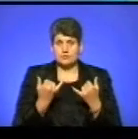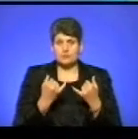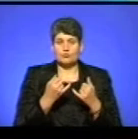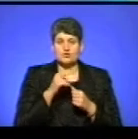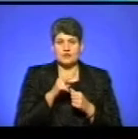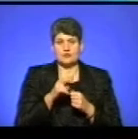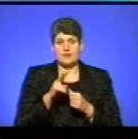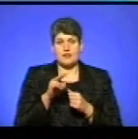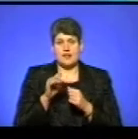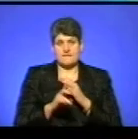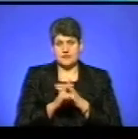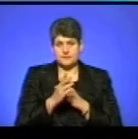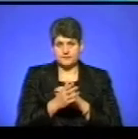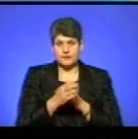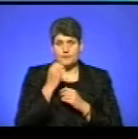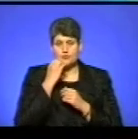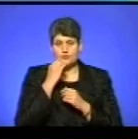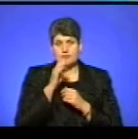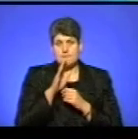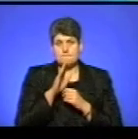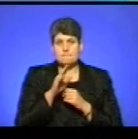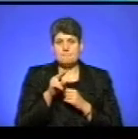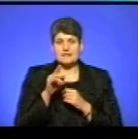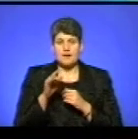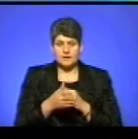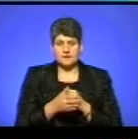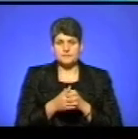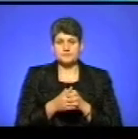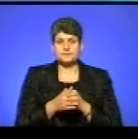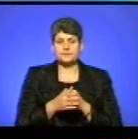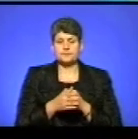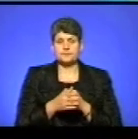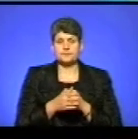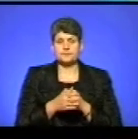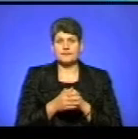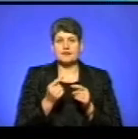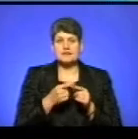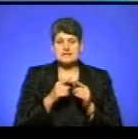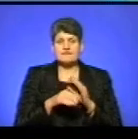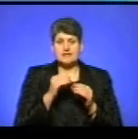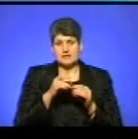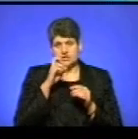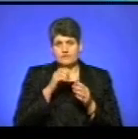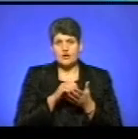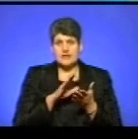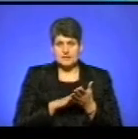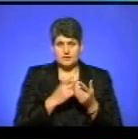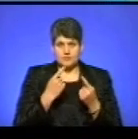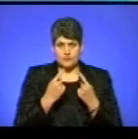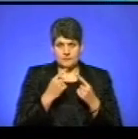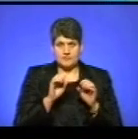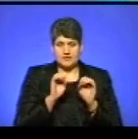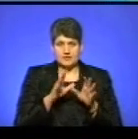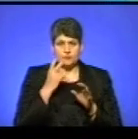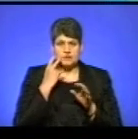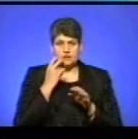Почаївській лаврі, по московському патріхатті точніше. Перше, це витяг з державного реєстру, про який ми говорили, тобто передачу